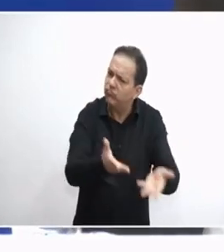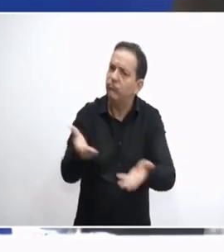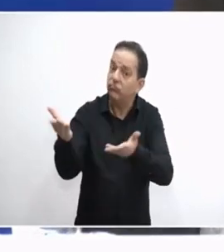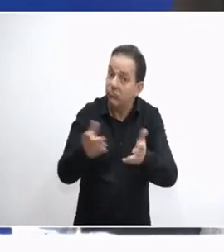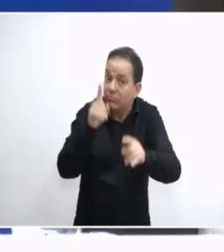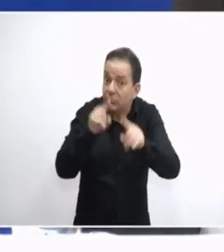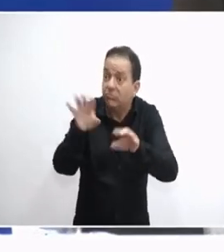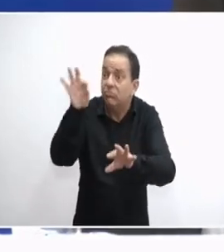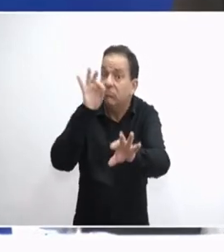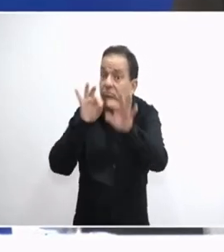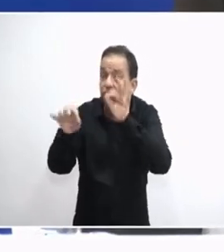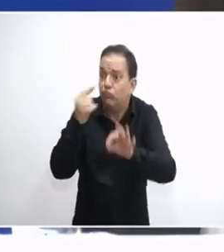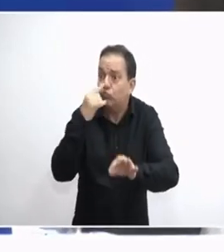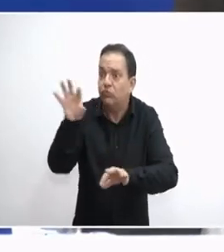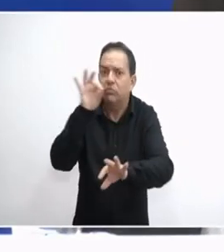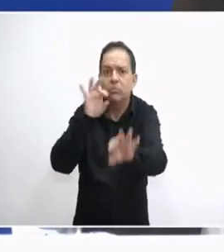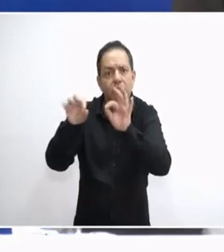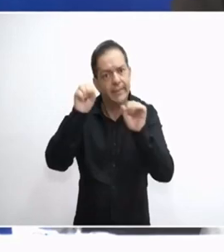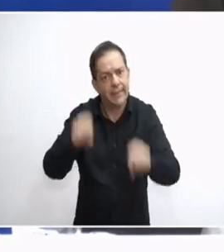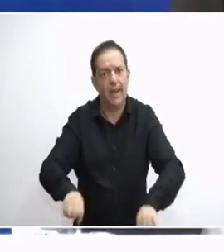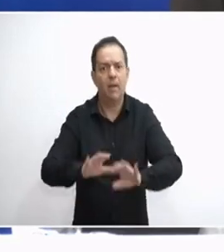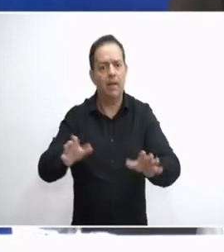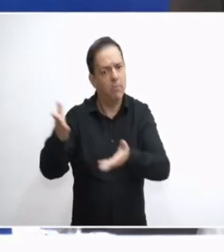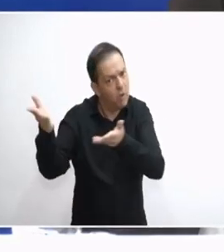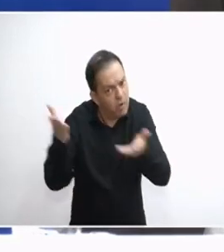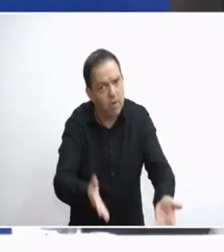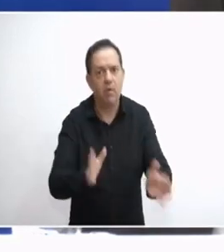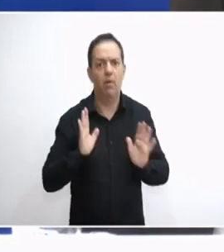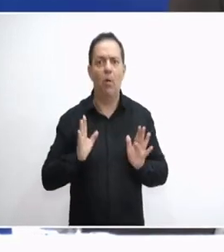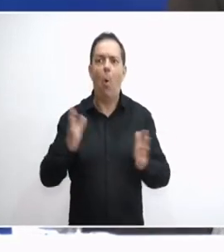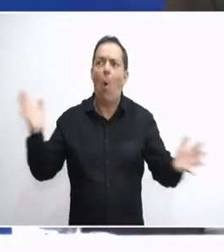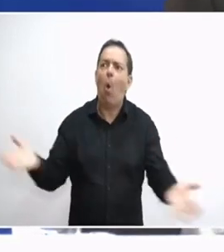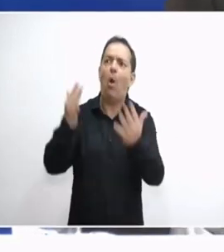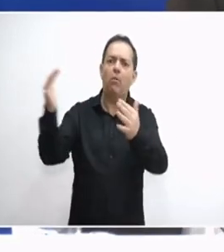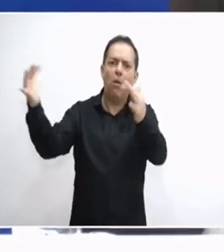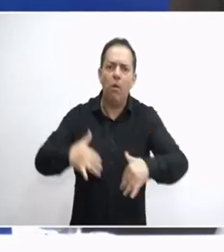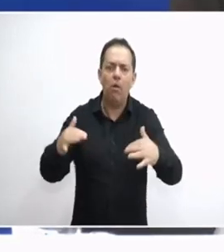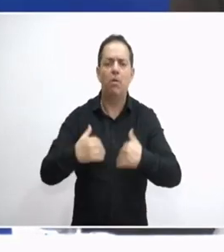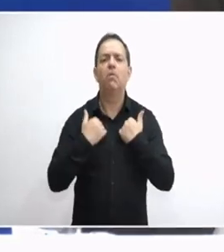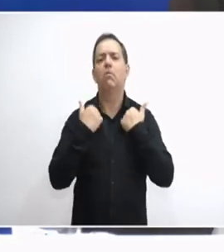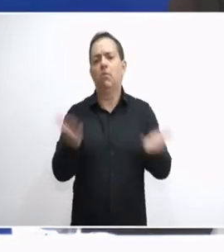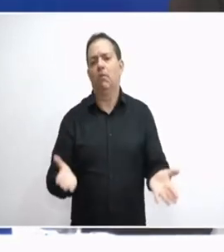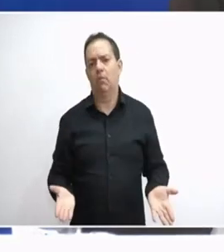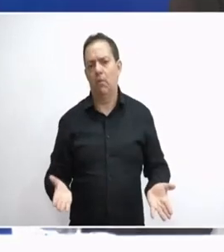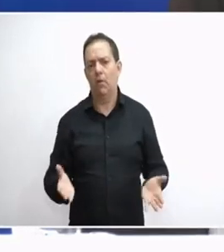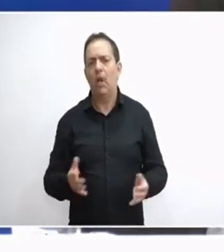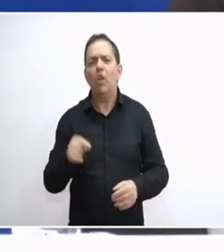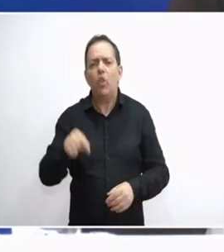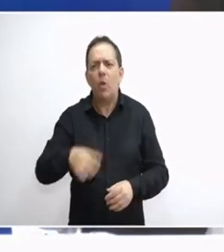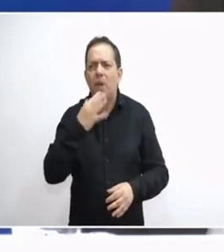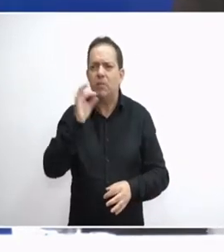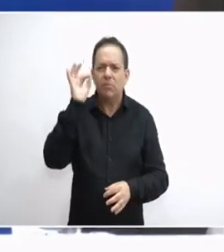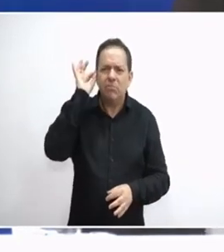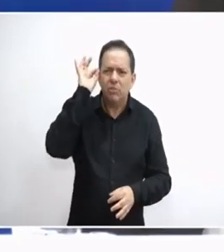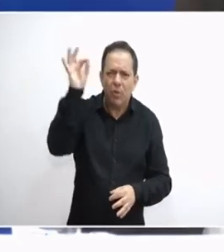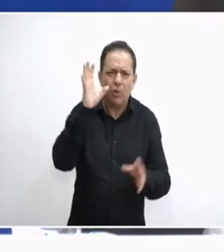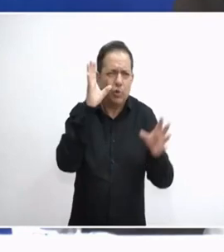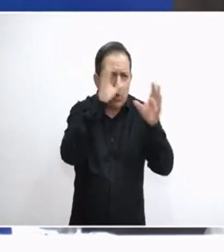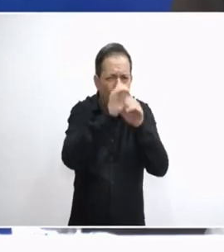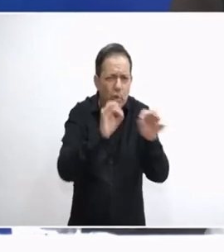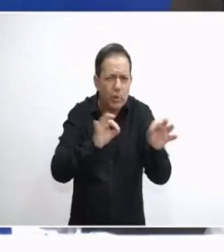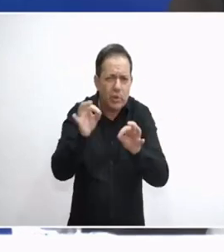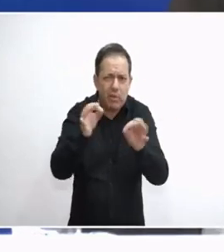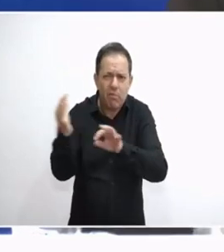τέτοιο μετανάστη μπορεί στην πολιτεία τη δικιά μας να είναι υπαρτός. Τώρα, αυτή η μετανάστευση είναι, αν το θέλετε, στοχευμένα σκοτεινά